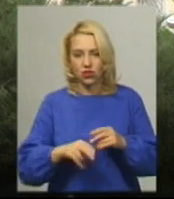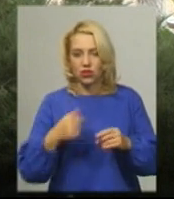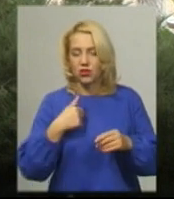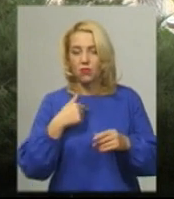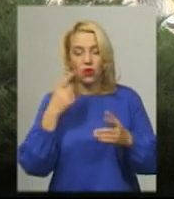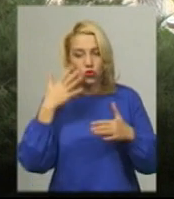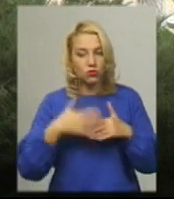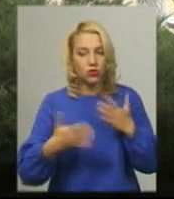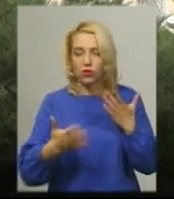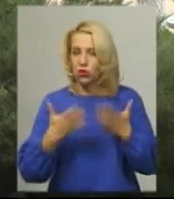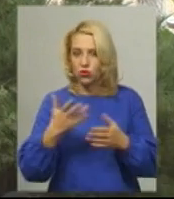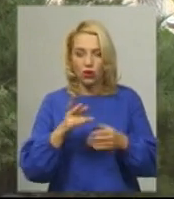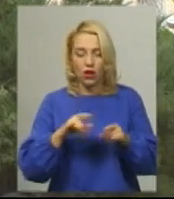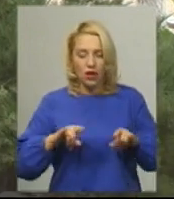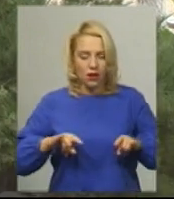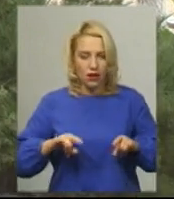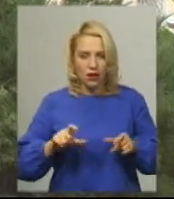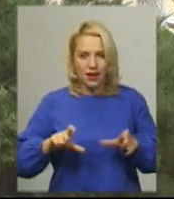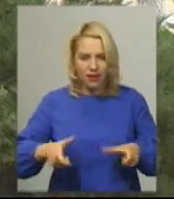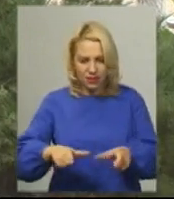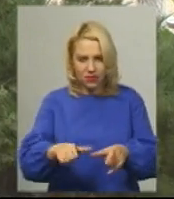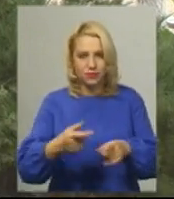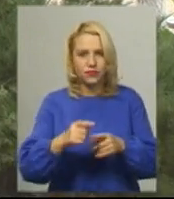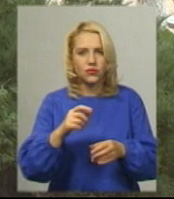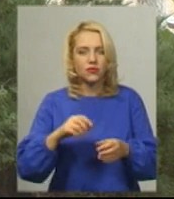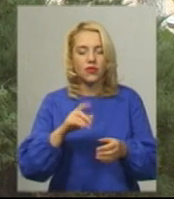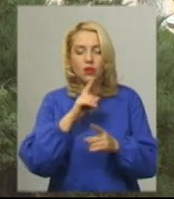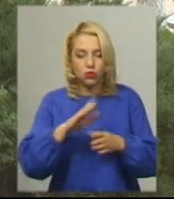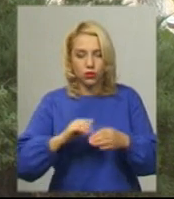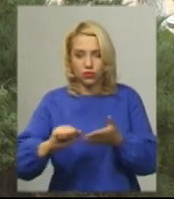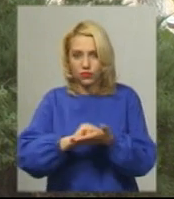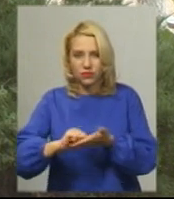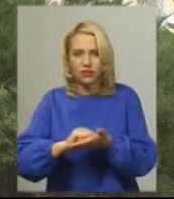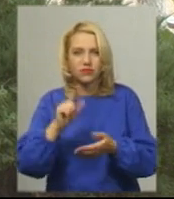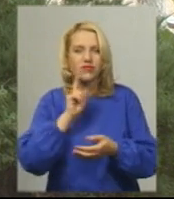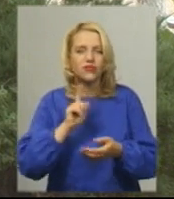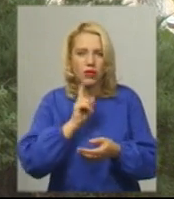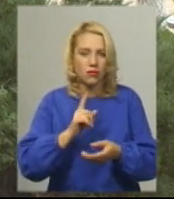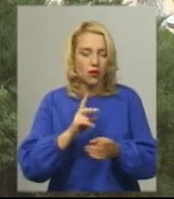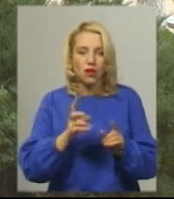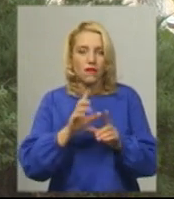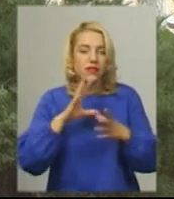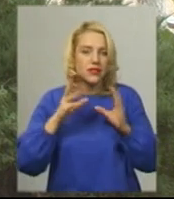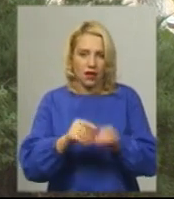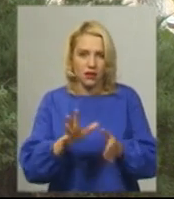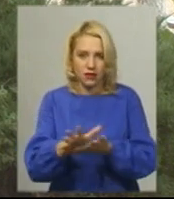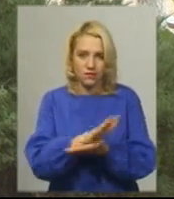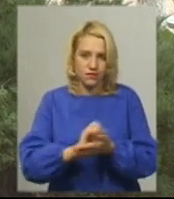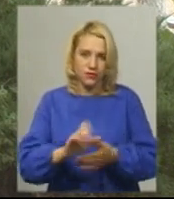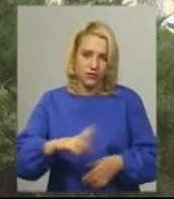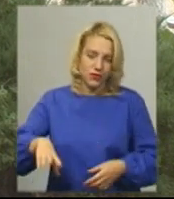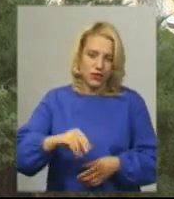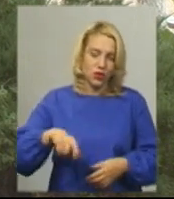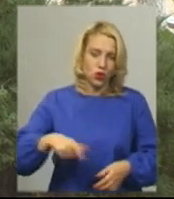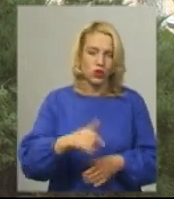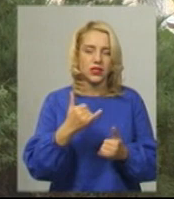ямковий ремонт, просто весною не буде дорожнього покриття взагалі. І сьогодні ми звернулись знову і в